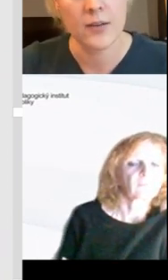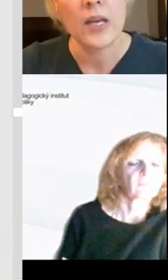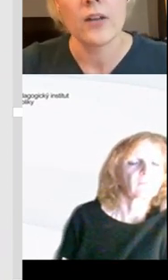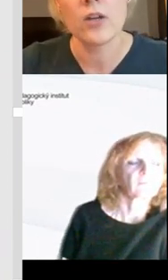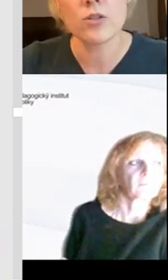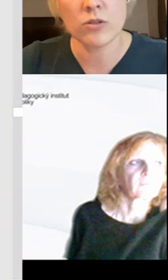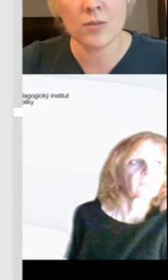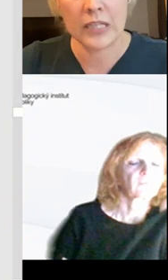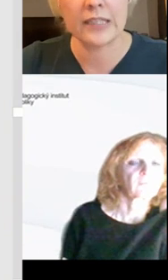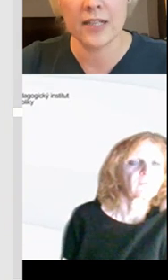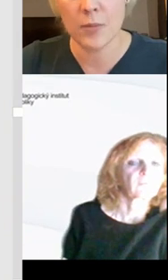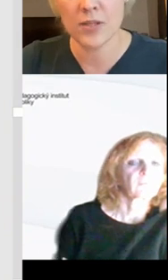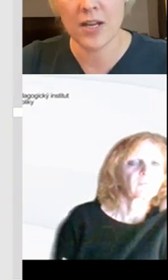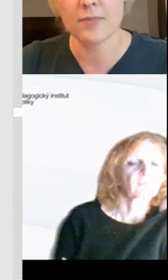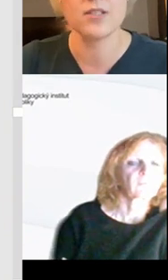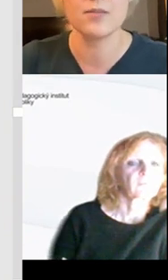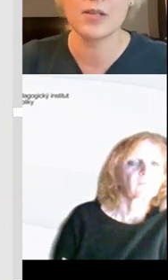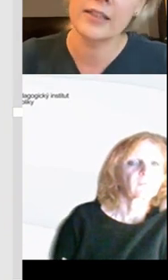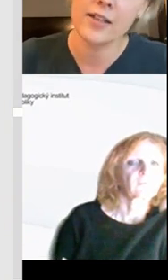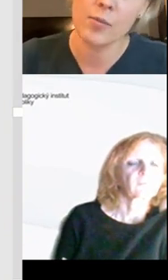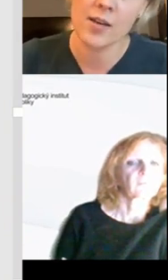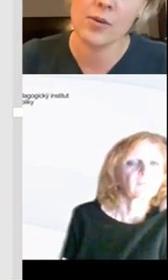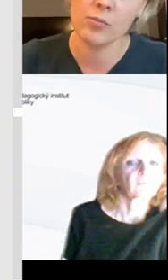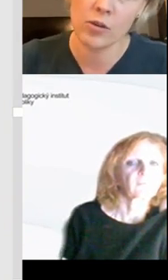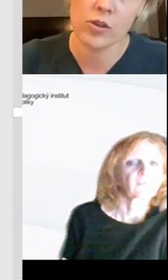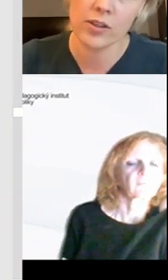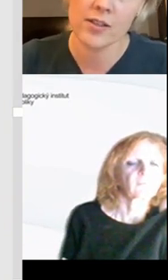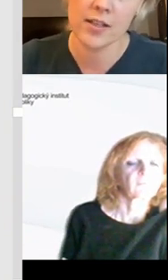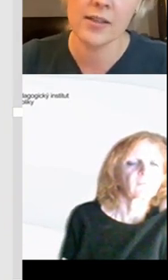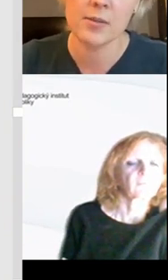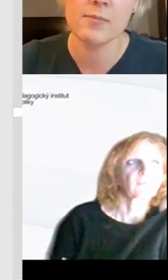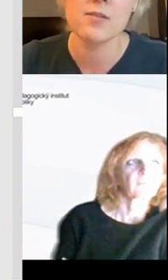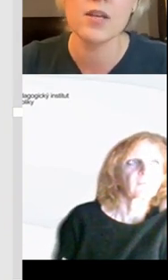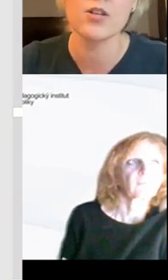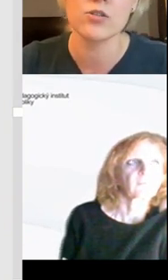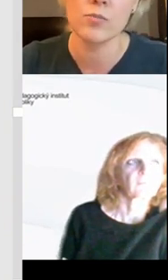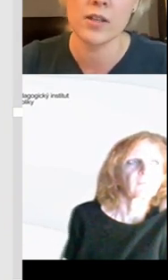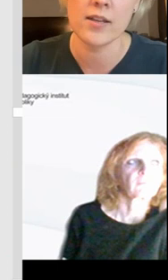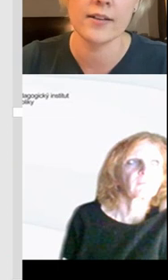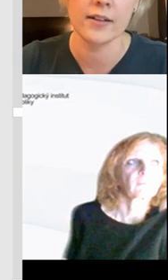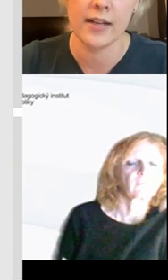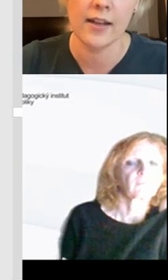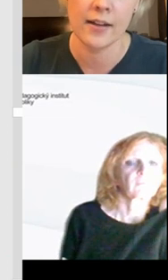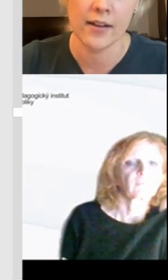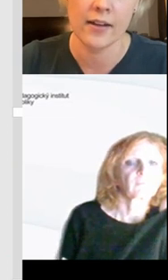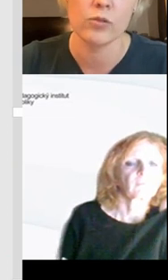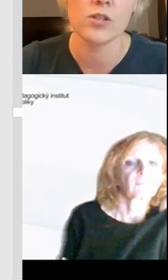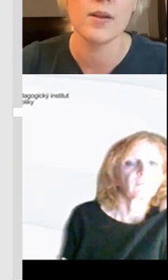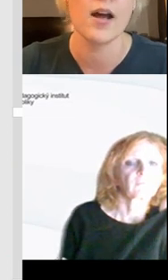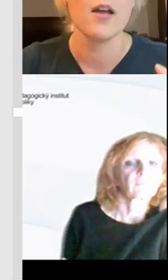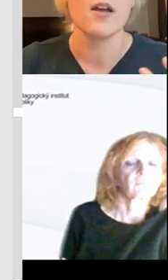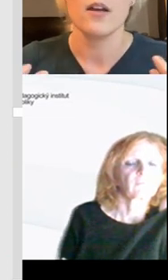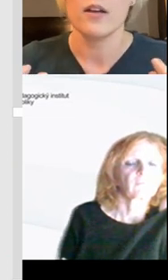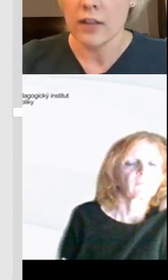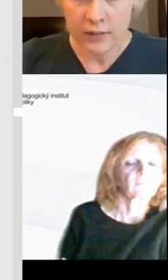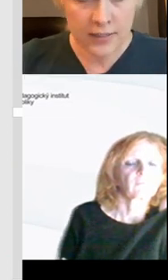nějaký. Nevím, že co s tím digitálním obsahem. S tím digitálním obsahem, krom toho, že ho teda sdílíme, tak bychom s měli ještě umět i nějak dále nakládat.